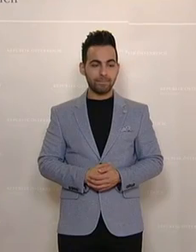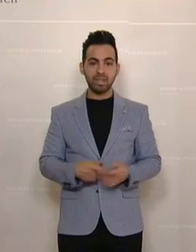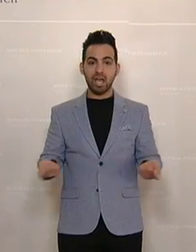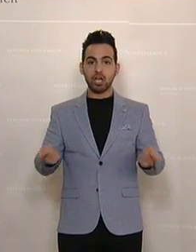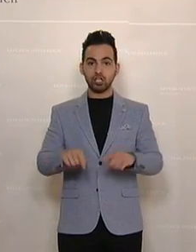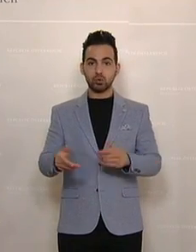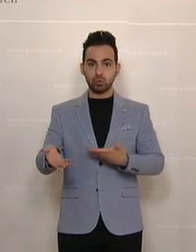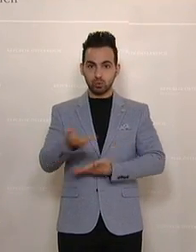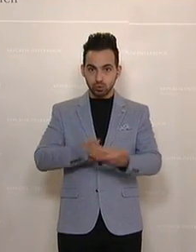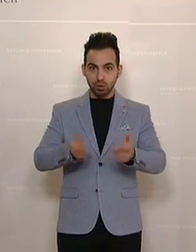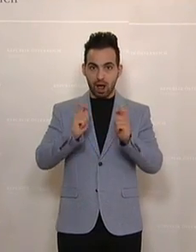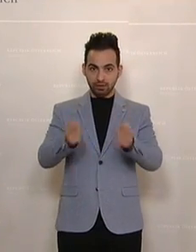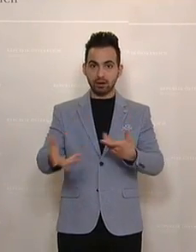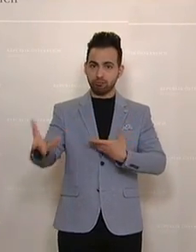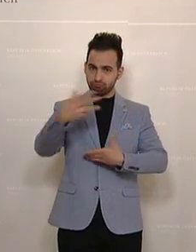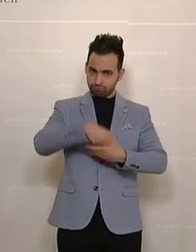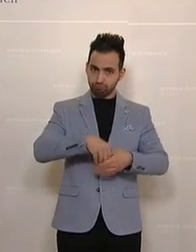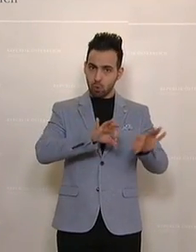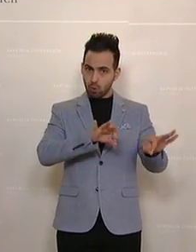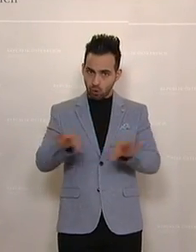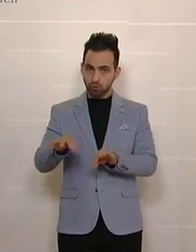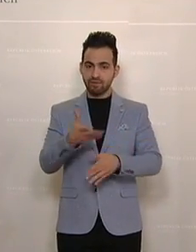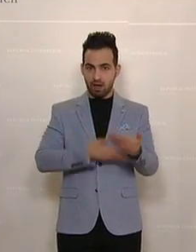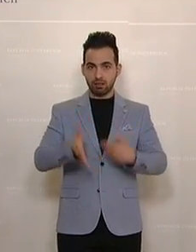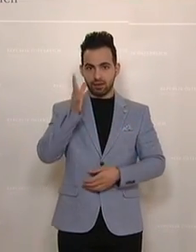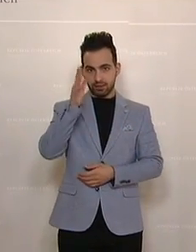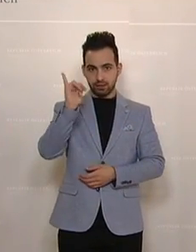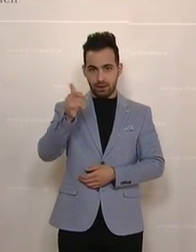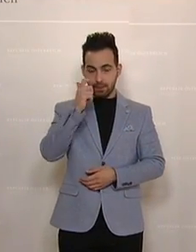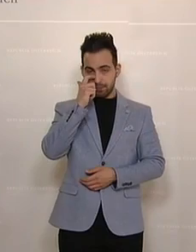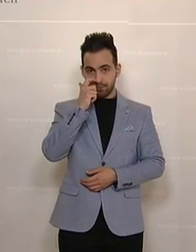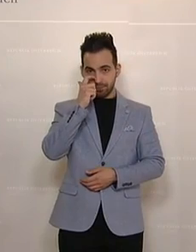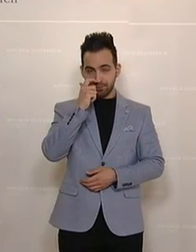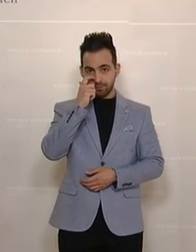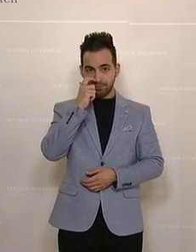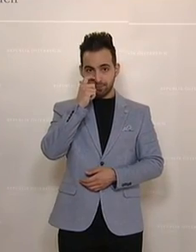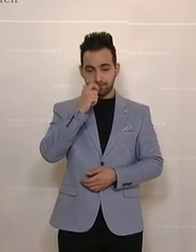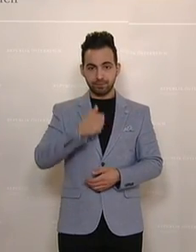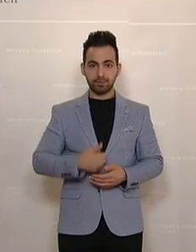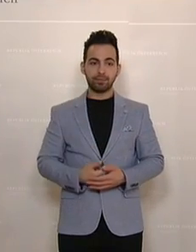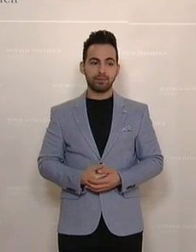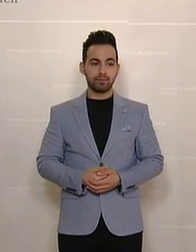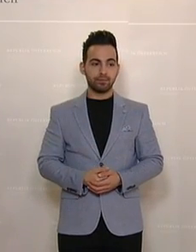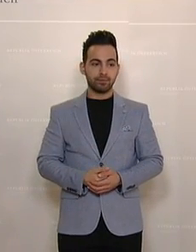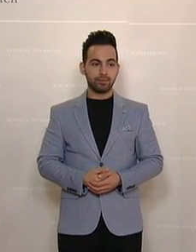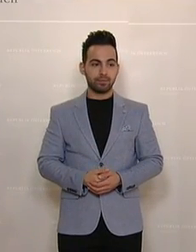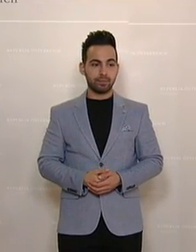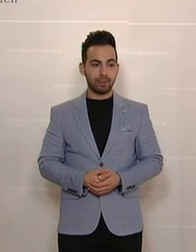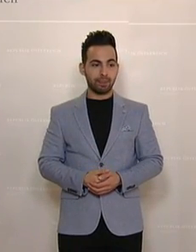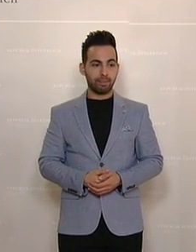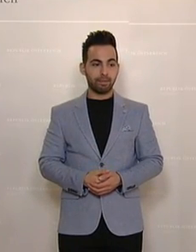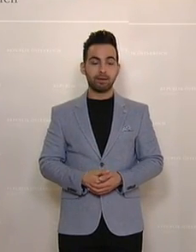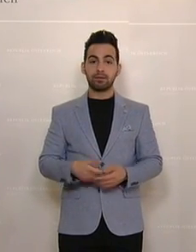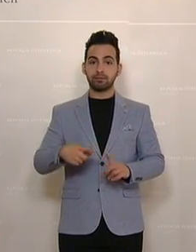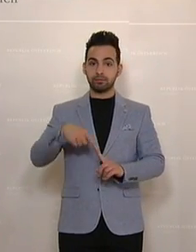Mit Petra Vorderwinkler ist der Tagesordnungspunkt 7, Unterstützungsmaßnahmen für Lehrerinnen und Lehrer